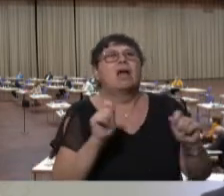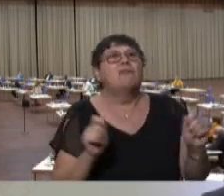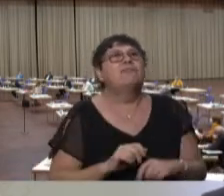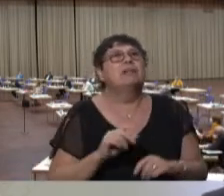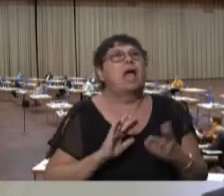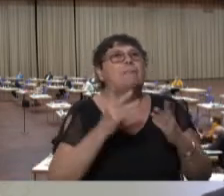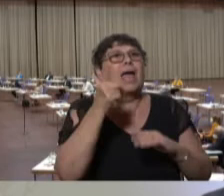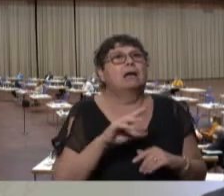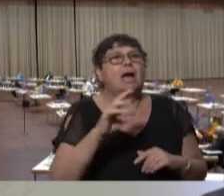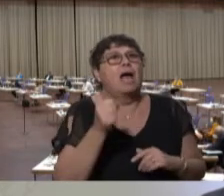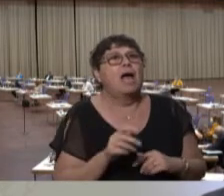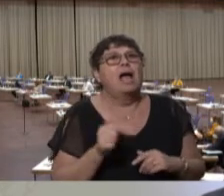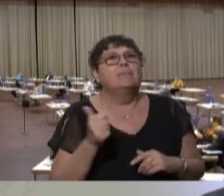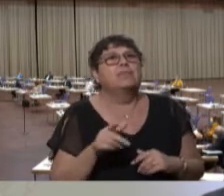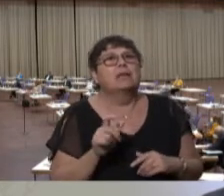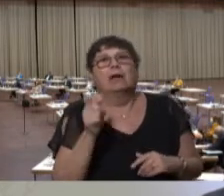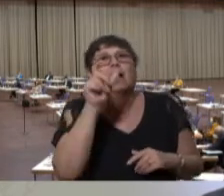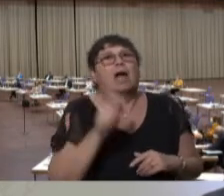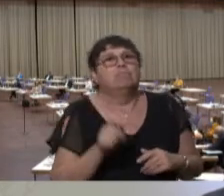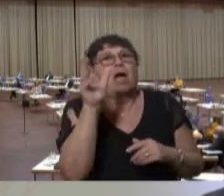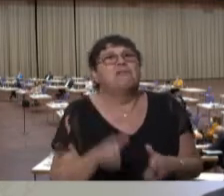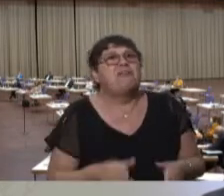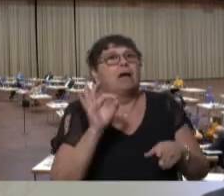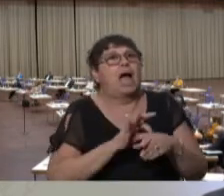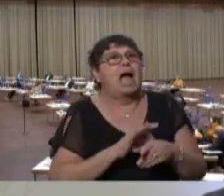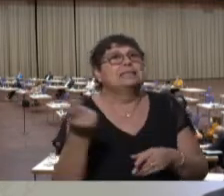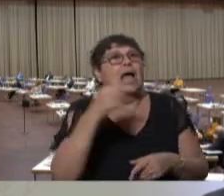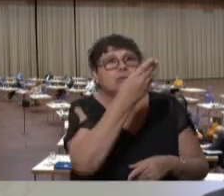Facharzt aus Mexiko ausgebildet wird.